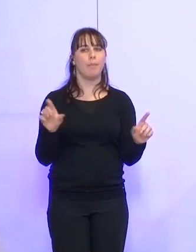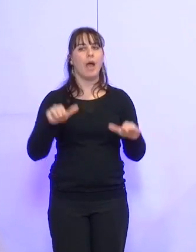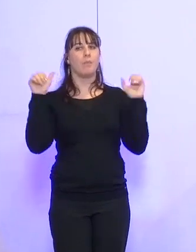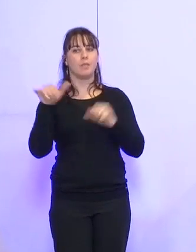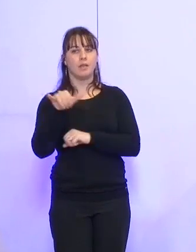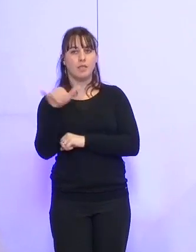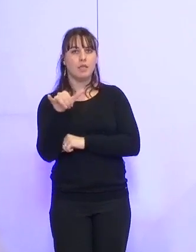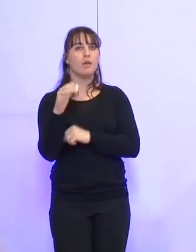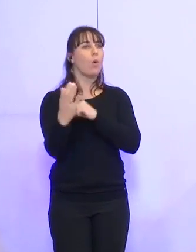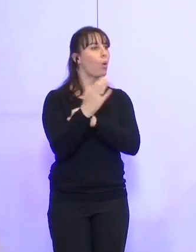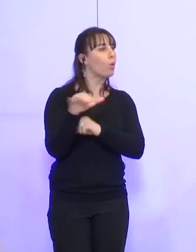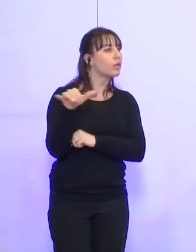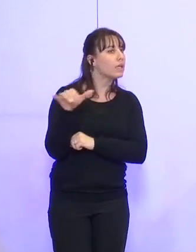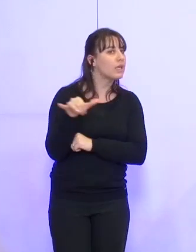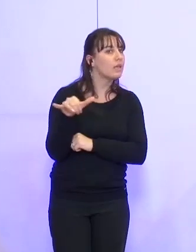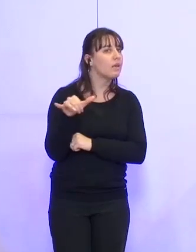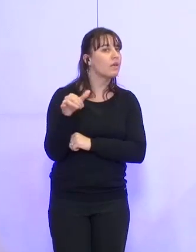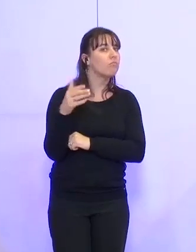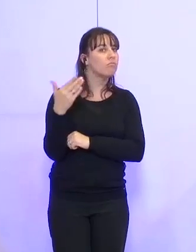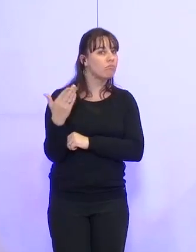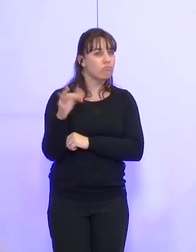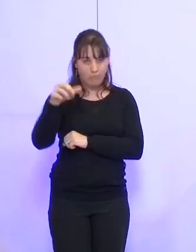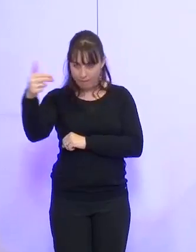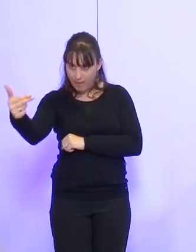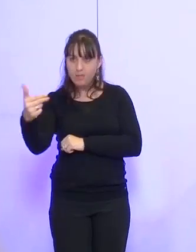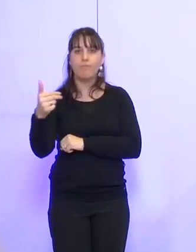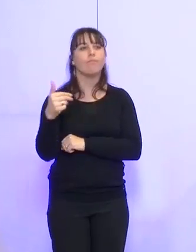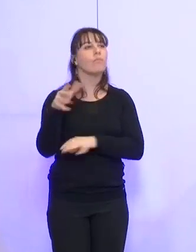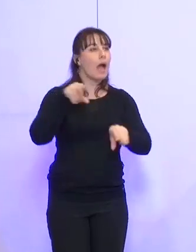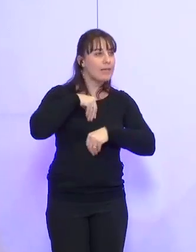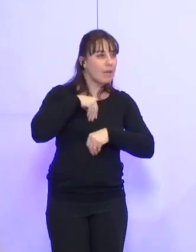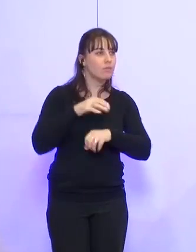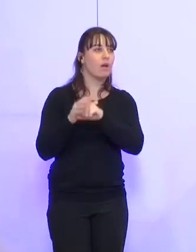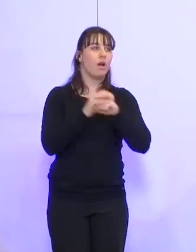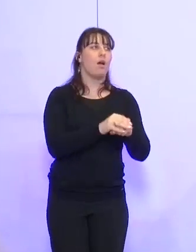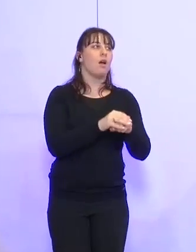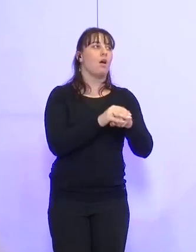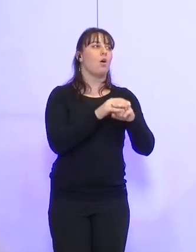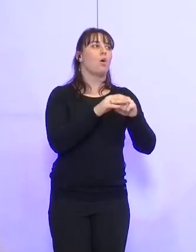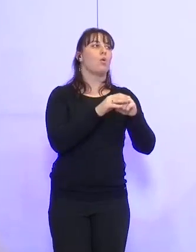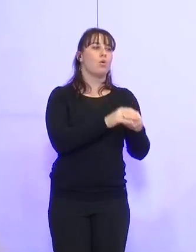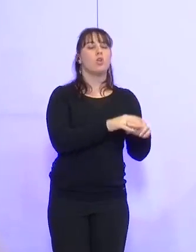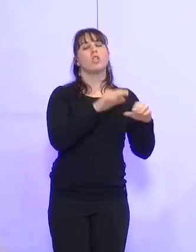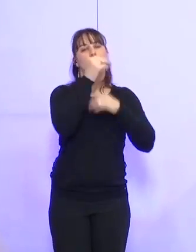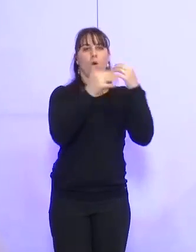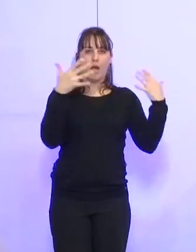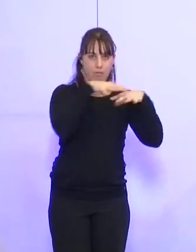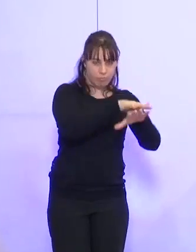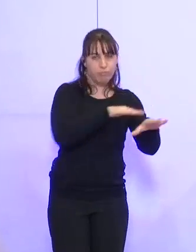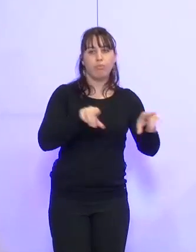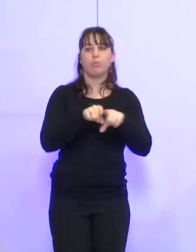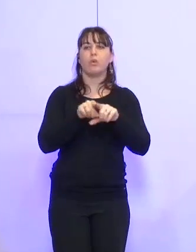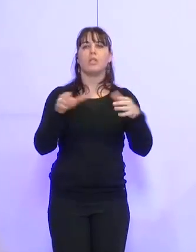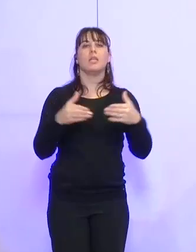'abstient ? Qui est contre le Front National ? Qui est pour le rassemblement de gauche et de progrès, le rassemblement